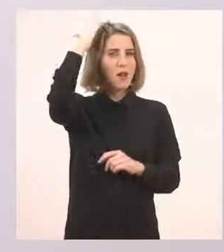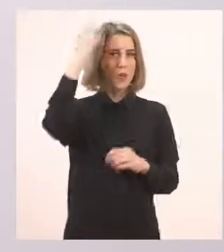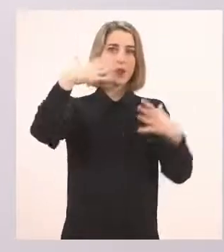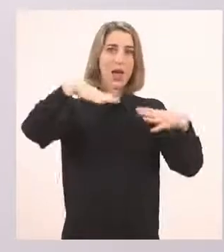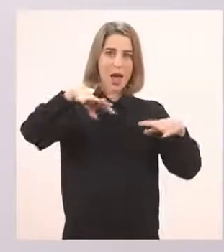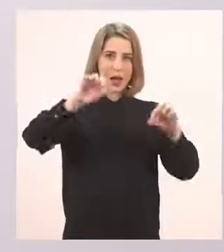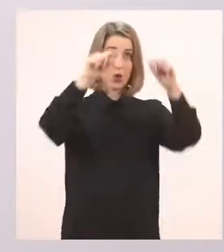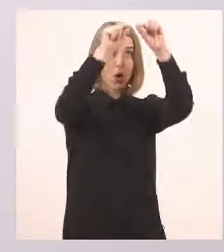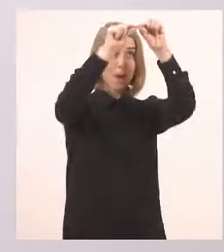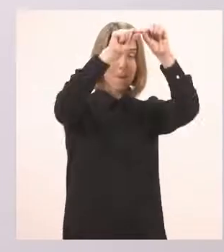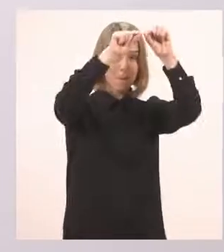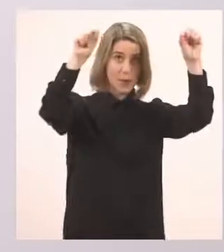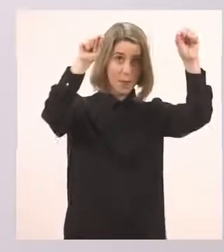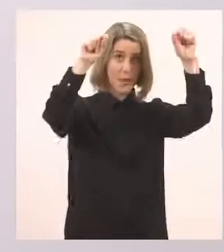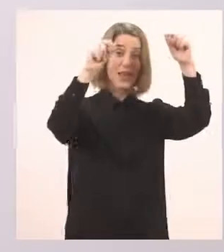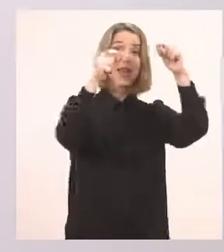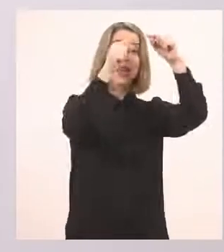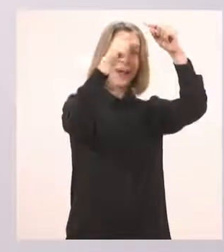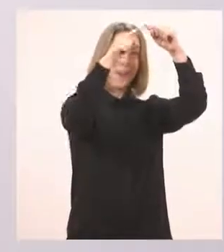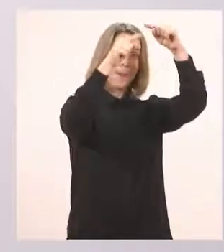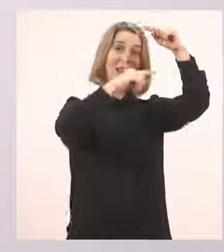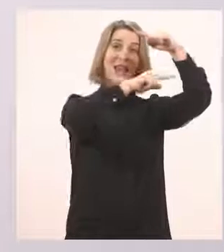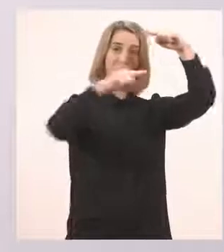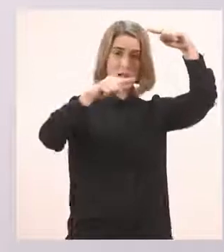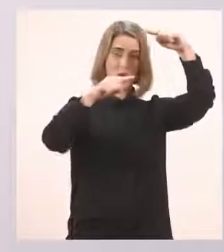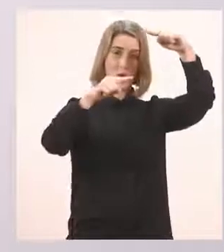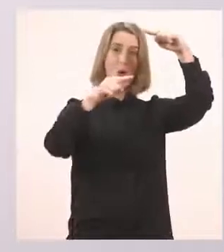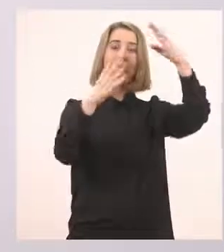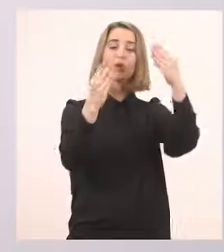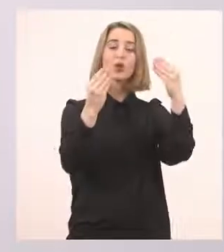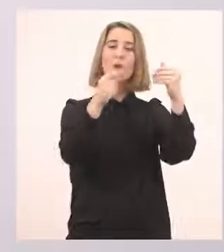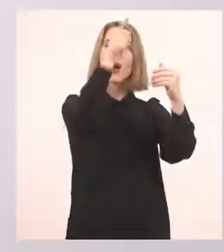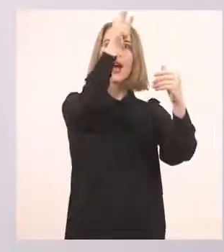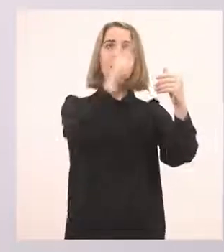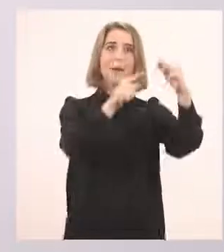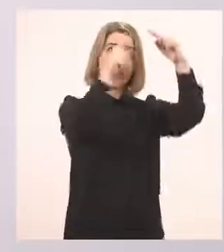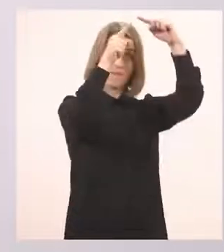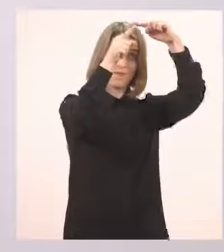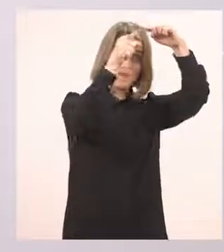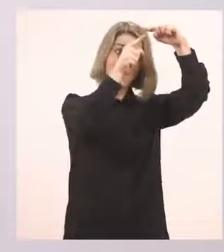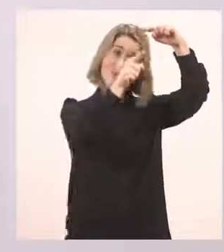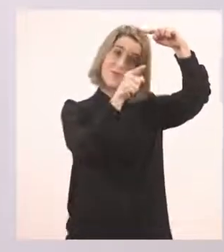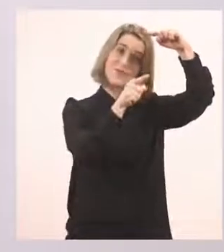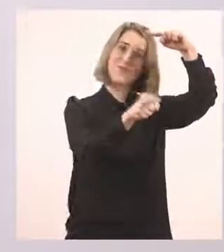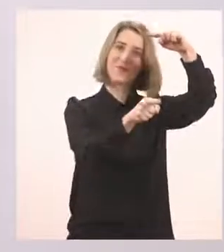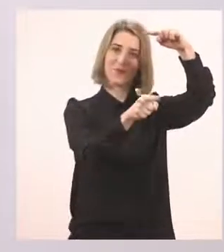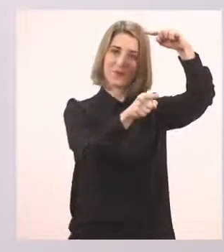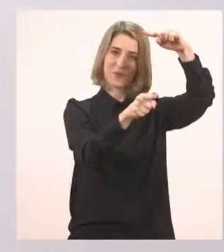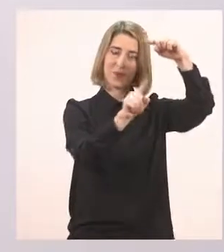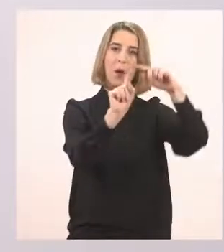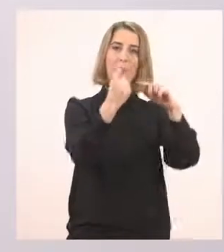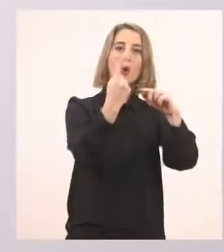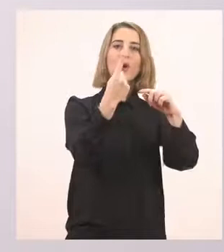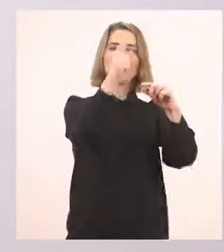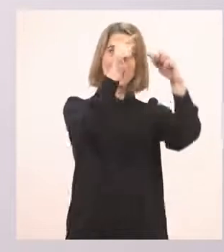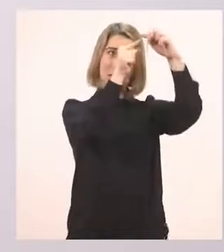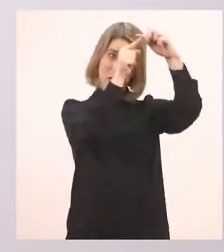από την πάνω γραμμή μέχρι την κάτω, γιατί τα κεφαλαία γράμματα φτάνουν από πάνω μέχρι κάτω, έτσι. Πρώτη γραμμούλα